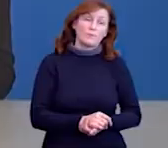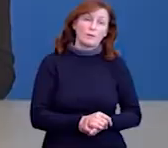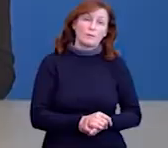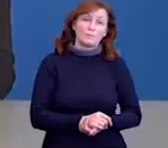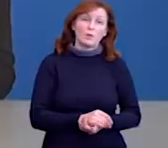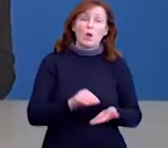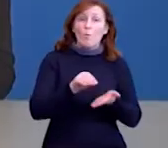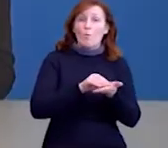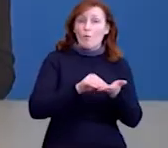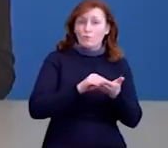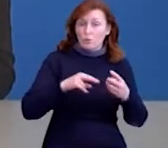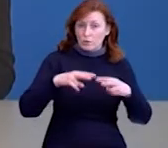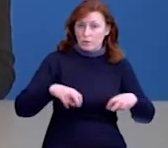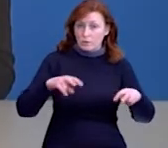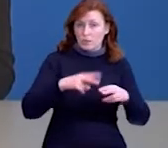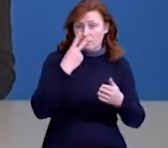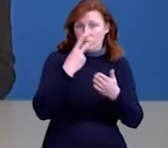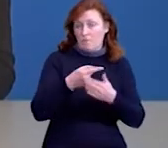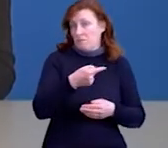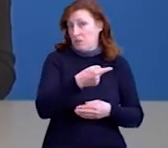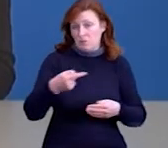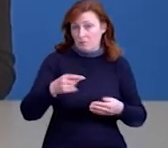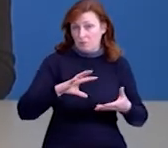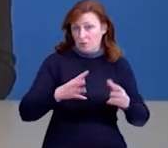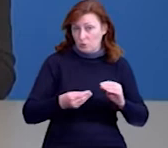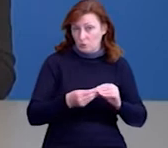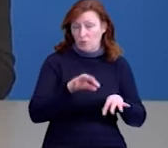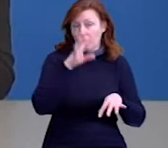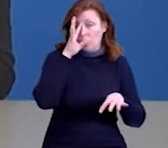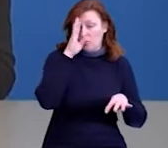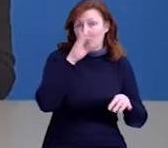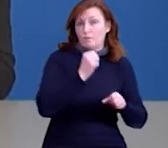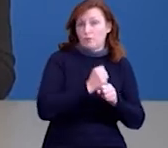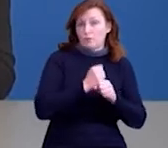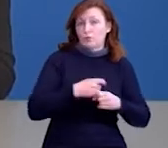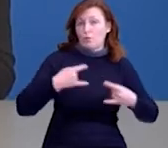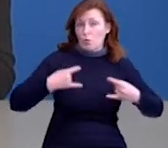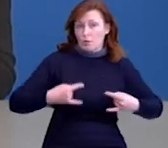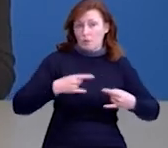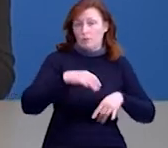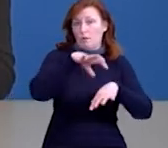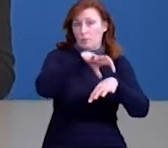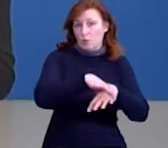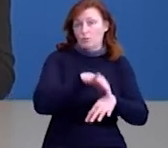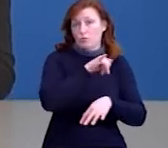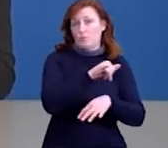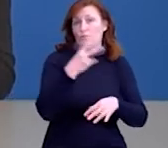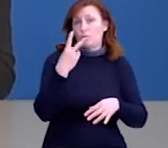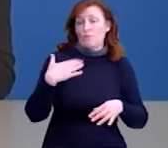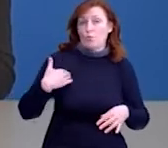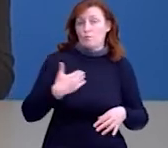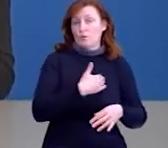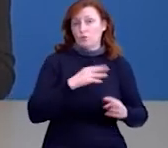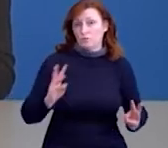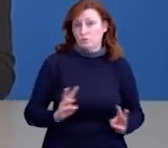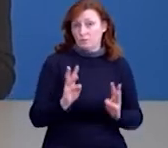Повторний тест на коронавірус показав негативний результат. Чоловіку зробили рентген, який виявив двобічну пневмонію, розповів Олег